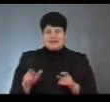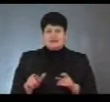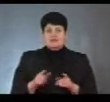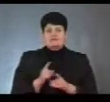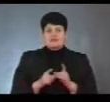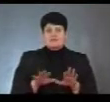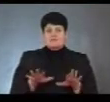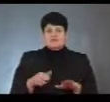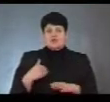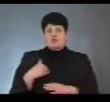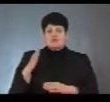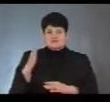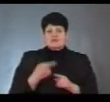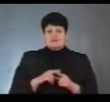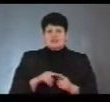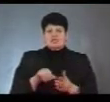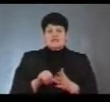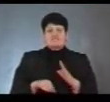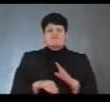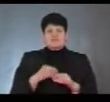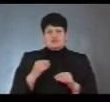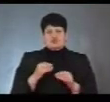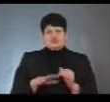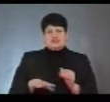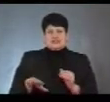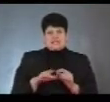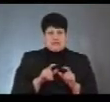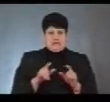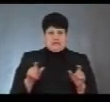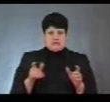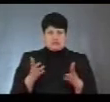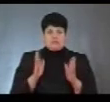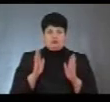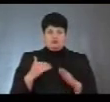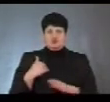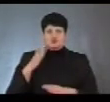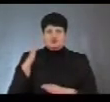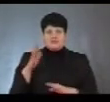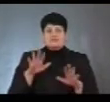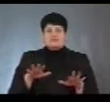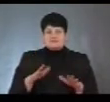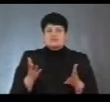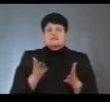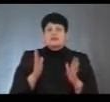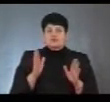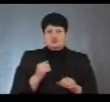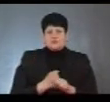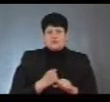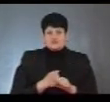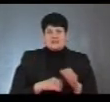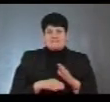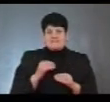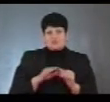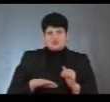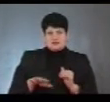голосування, це є члени виборчих дільниць, які будуть голосувати за місцем, де вони будуть працювати на виборчій